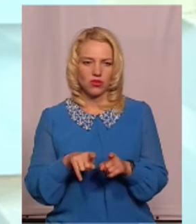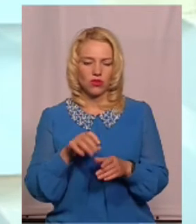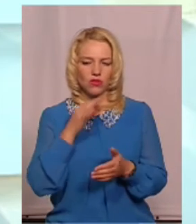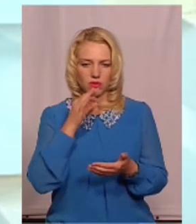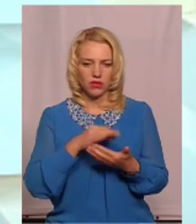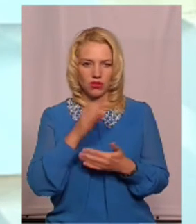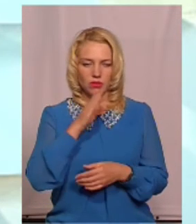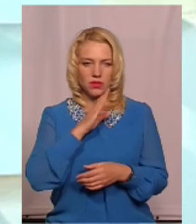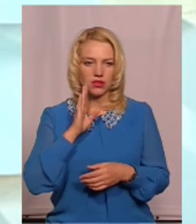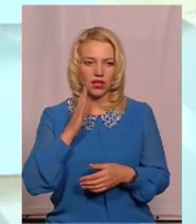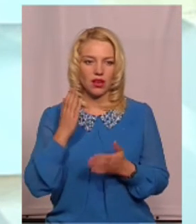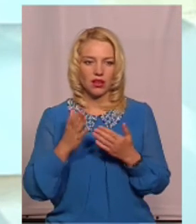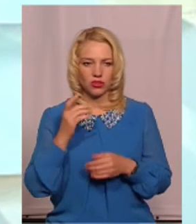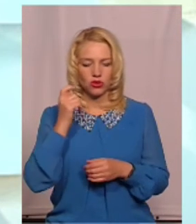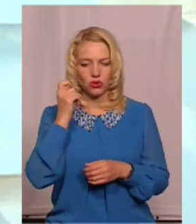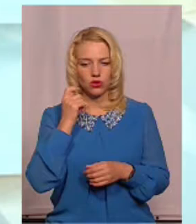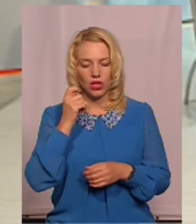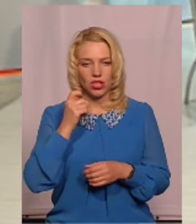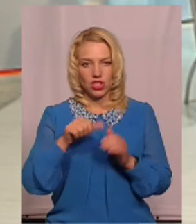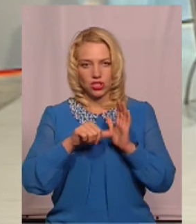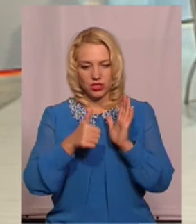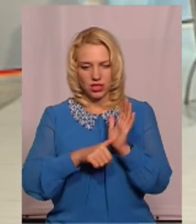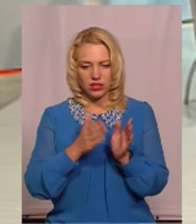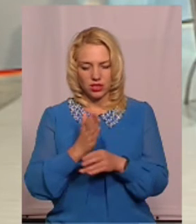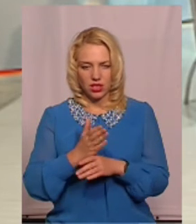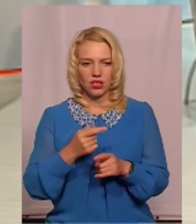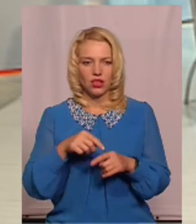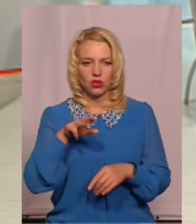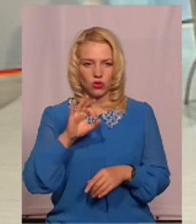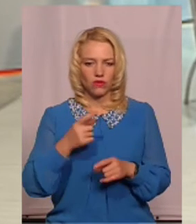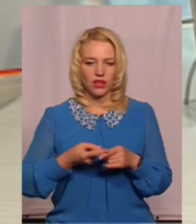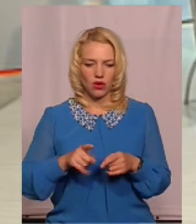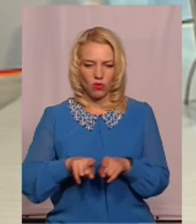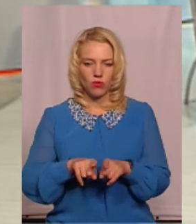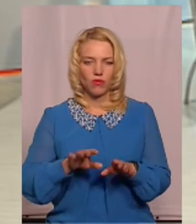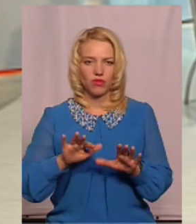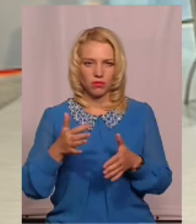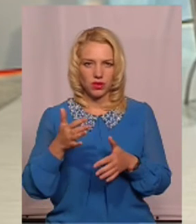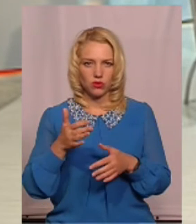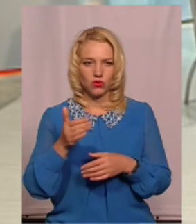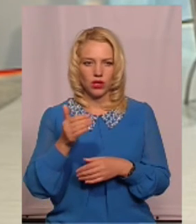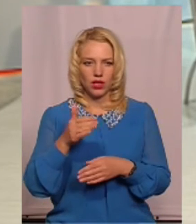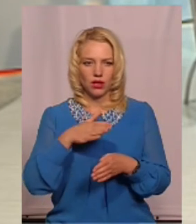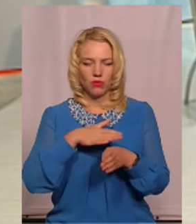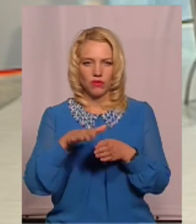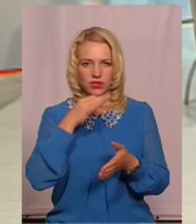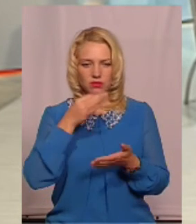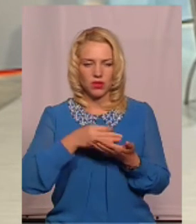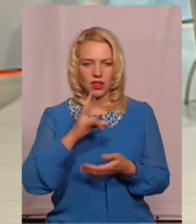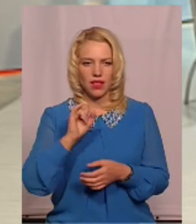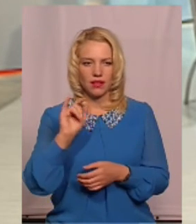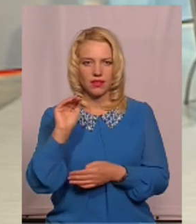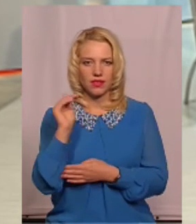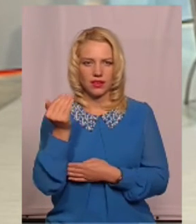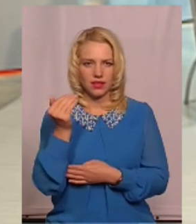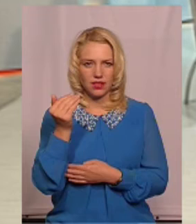особа досягла 16-літнього віку, з якого настає повна адміністративна відповідальність, то в цьому випадку тоді вже повна відповідальність лежить на цій